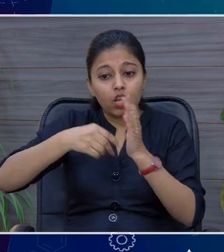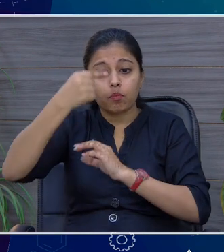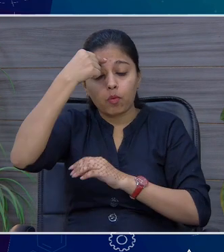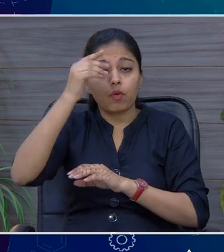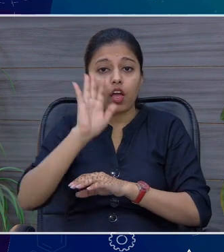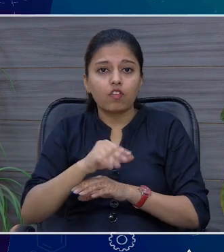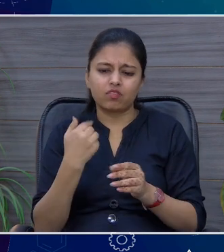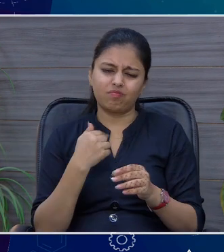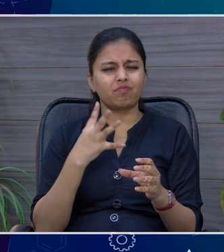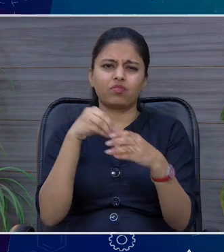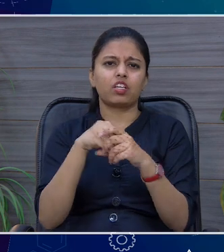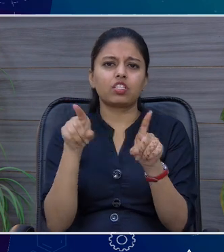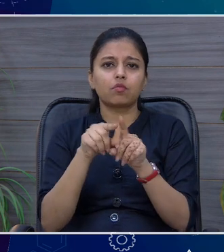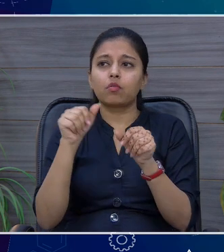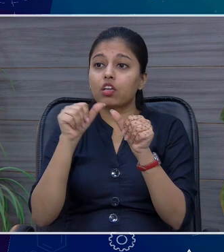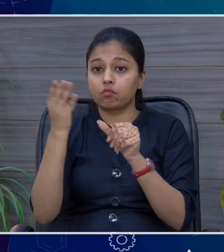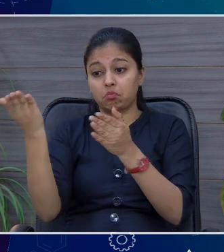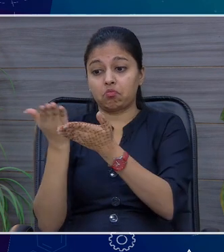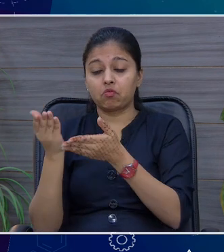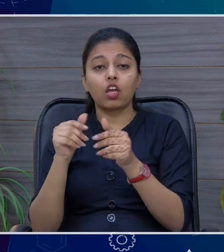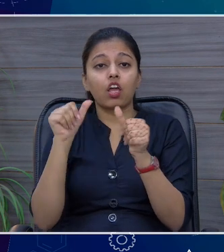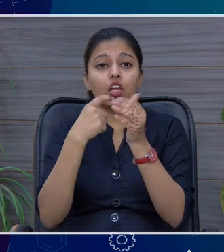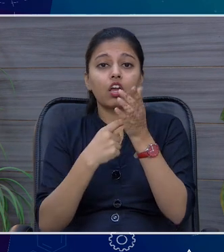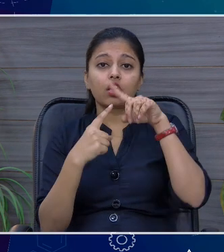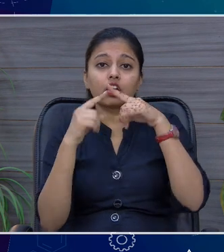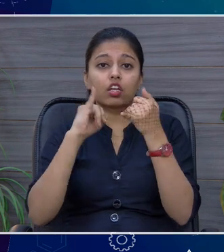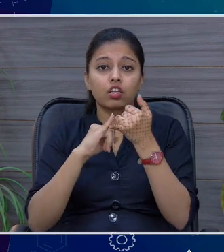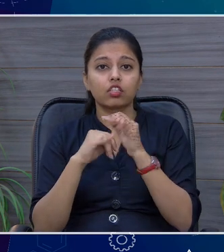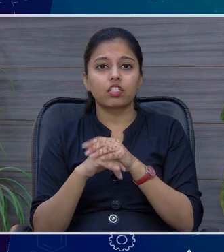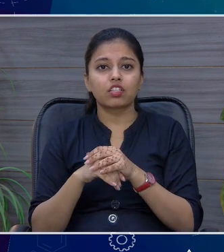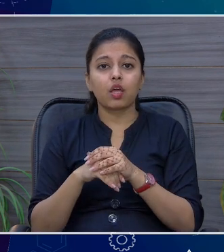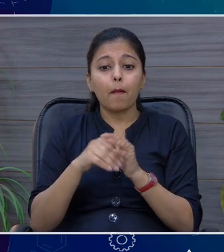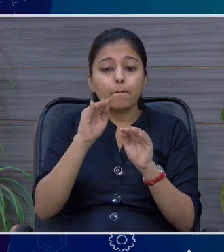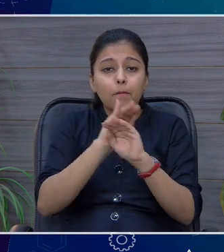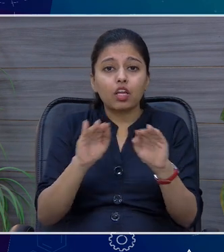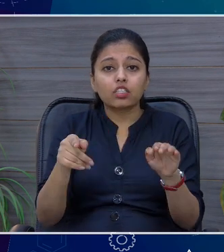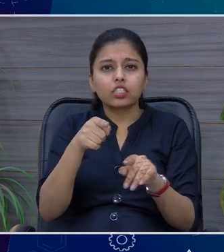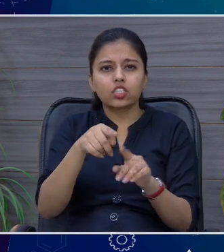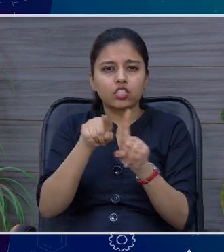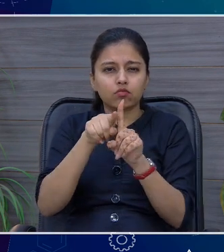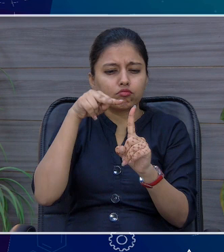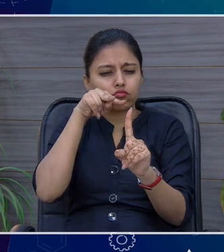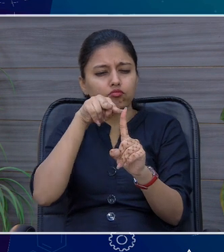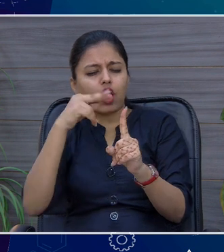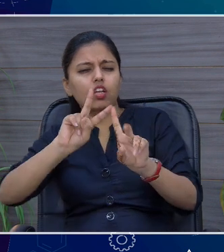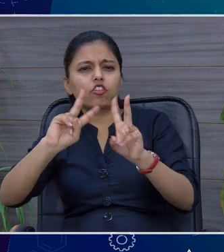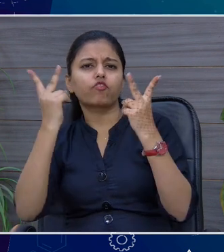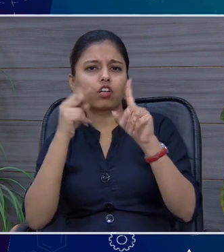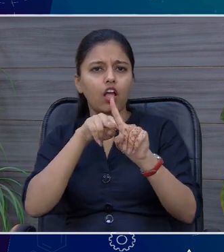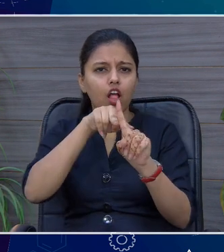ने बताया इनकी पास भी आर्ट्स एक इनकी स्ट्रेंथ ही और डिसलेक्सिक किट्ना चीजों को अलग पॉंट और फ्यू से देखते हैं नजरिया ही